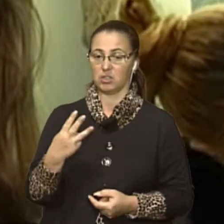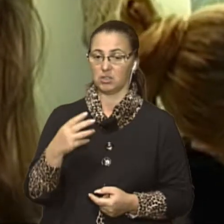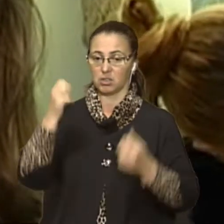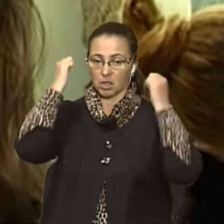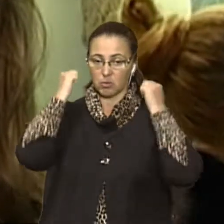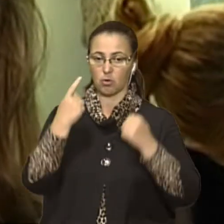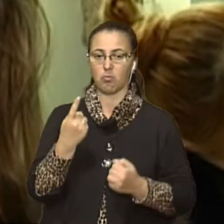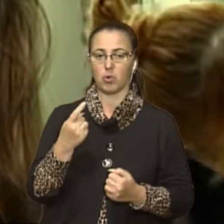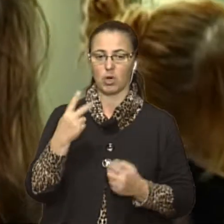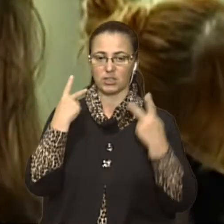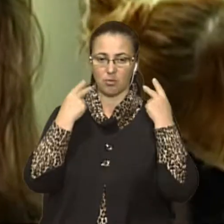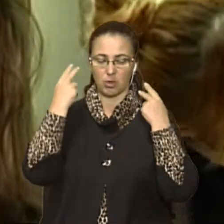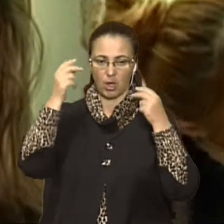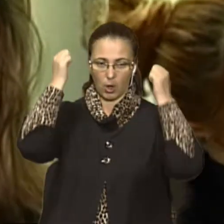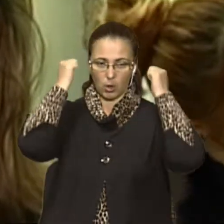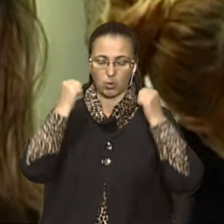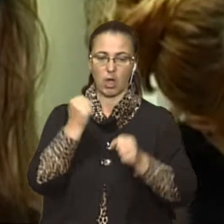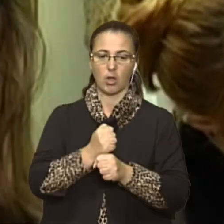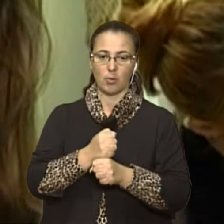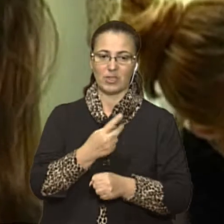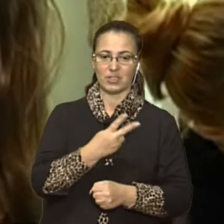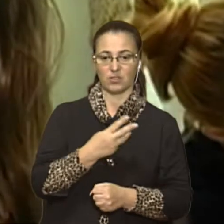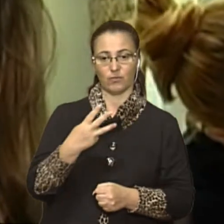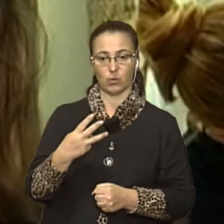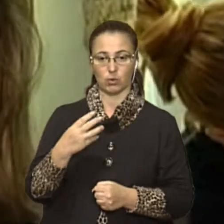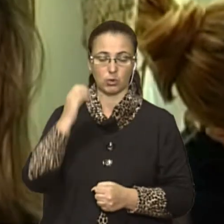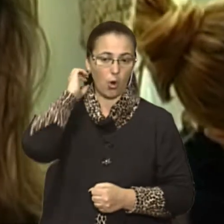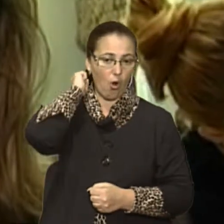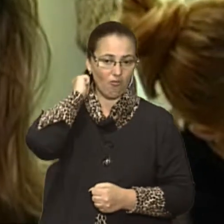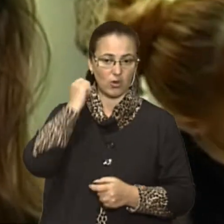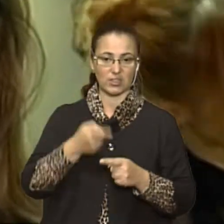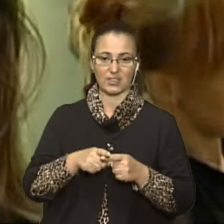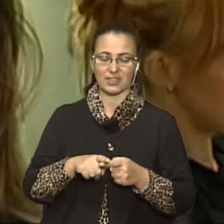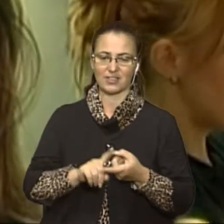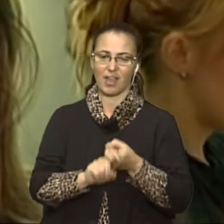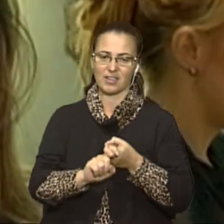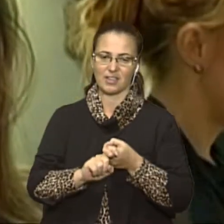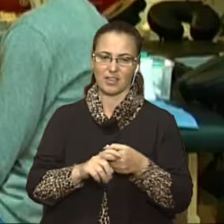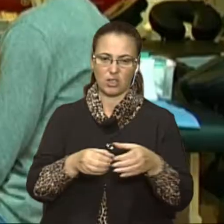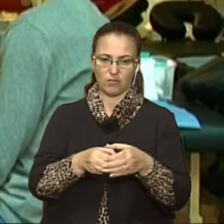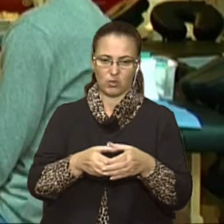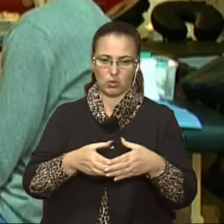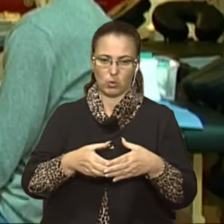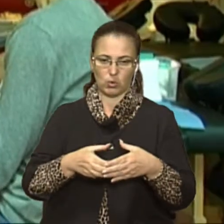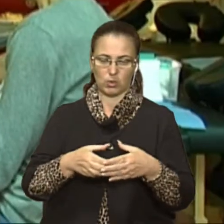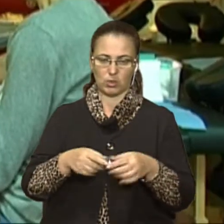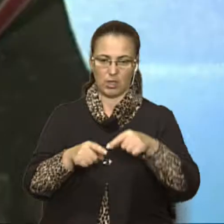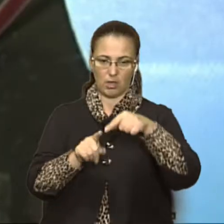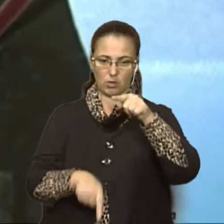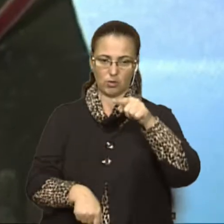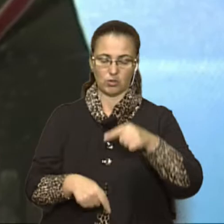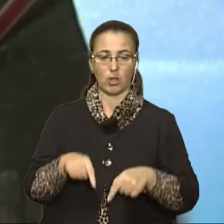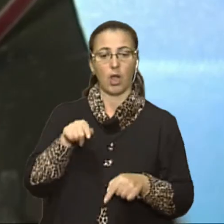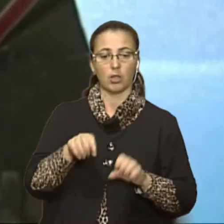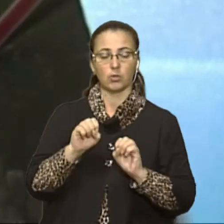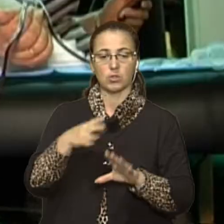тому що одна перука робиться з двох-трьох хвостиків. Дівчаток, це залежить від густики і довжини волосся. А тут здають кров серед